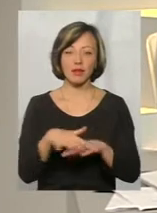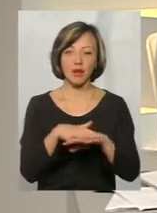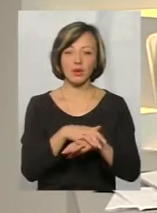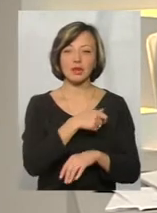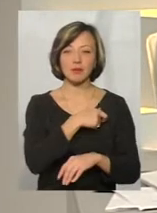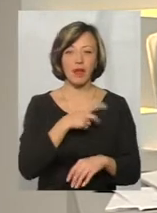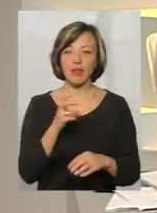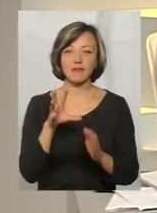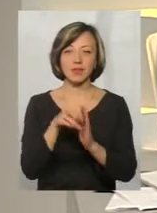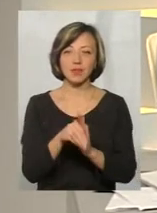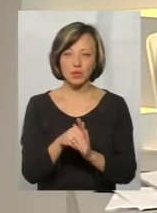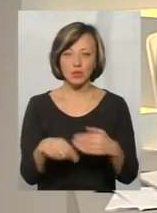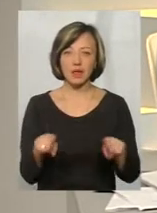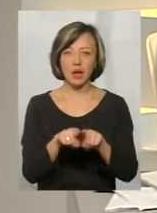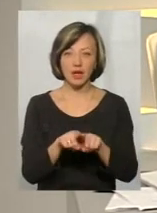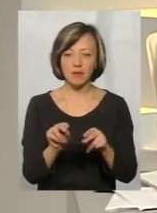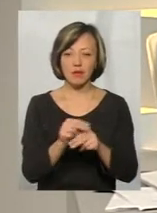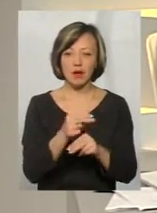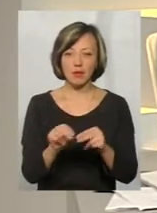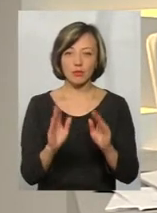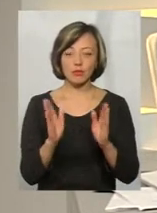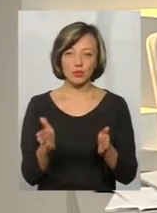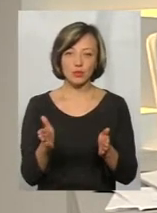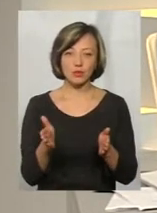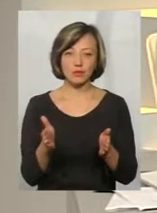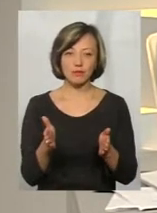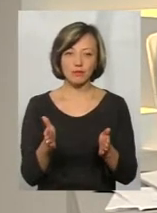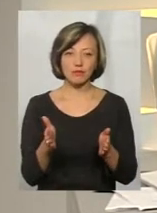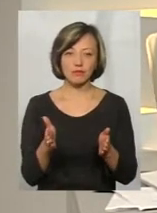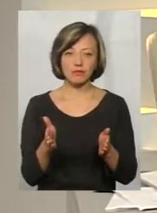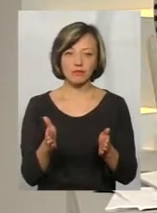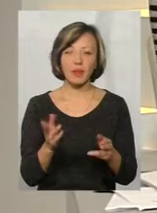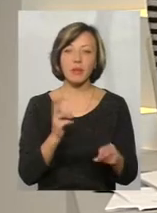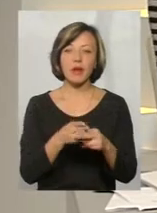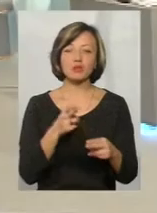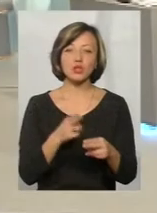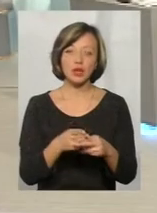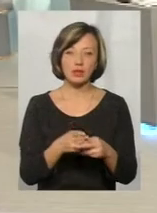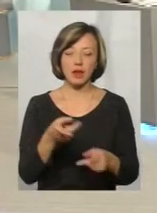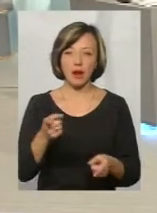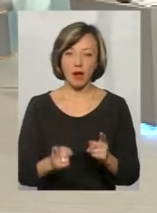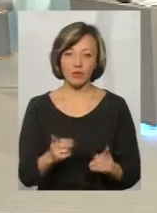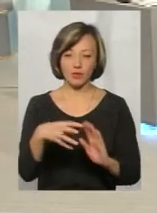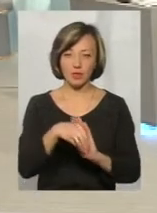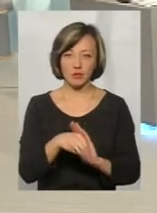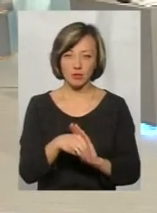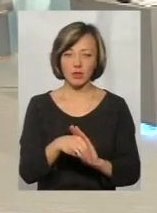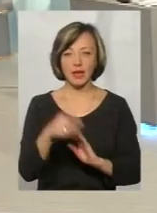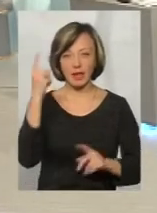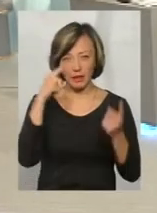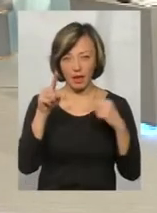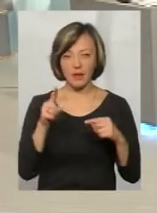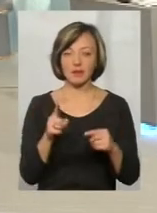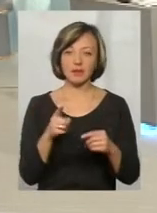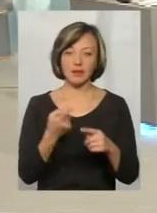обранці і не внесуть в нього такі правки, які будуть перешкоджати реальному втіленню тих ідеї, які